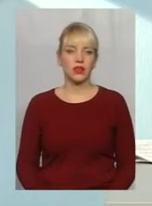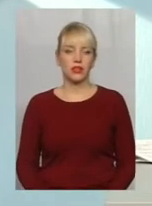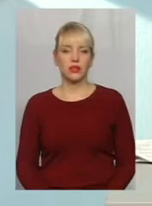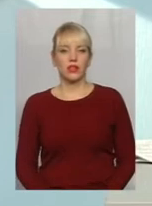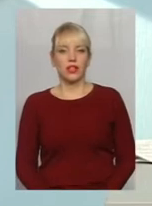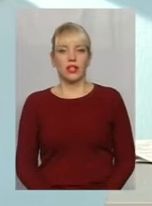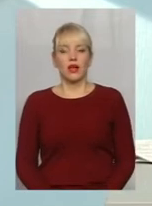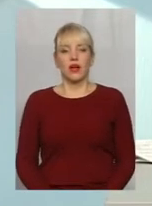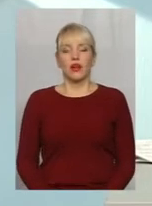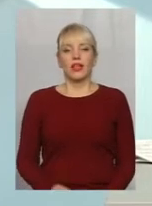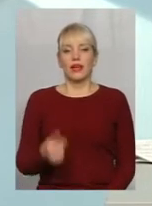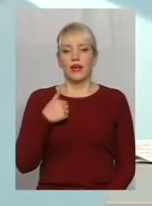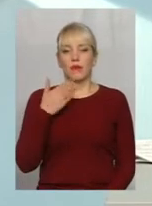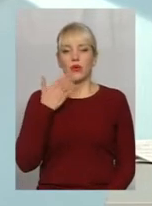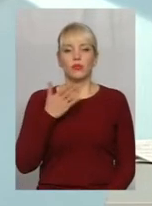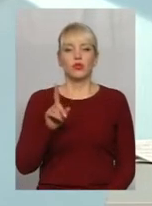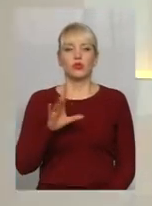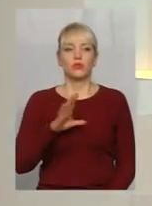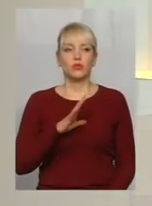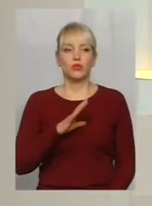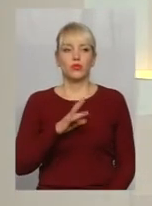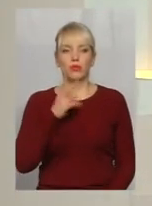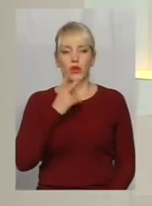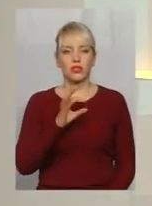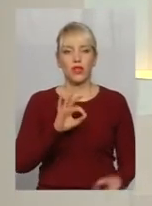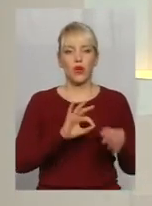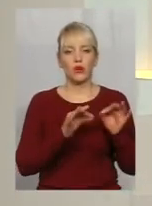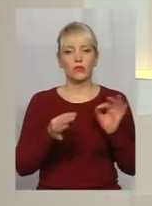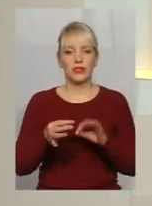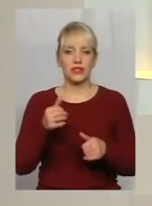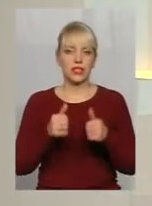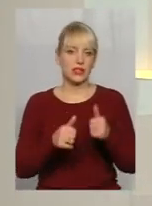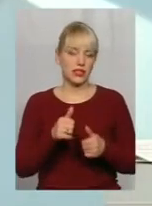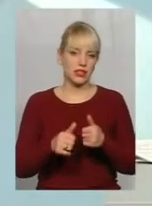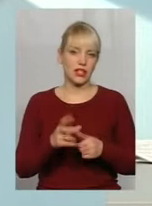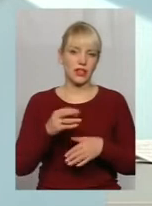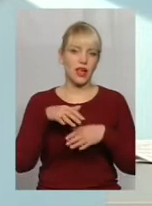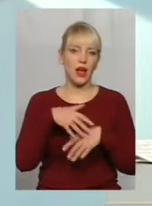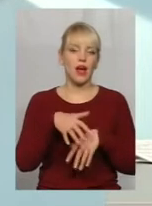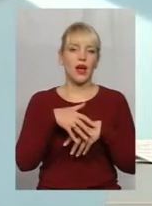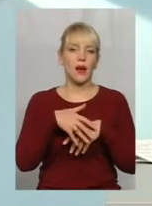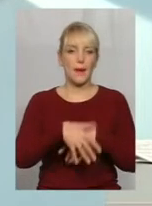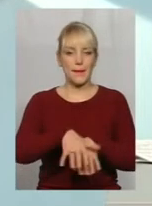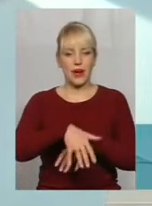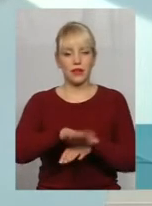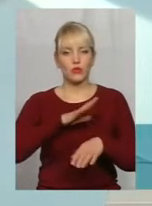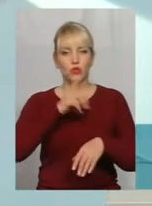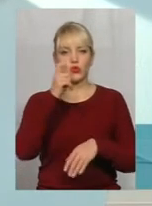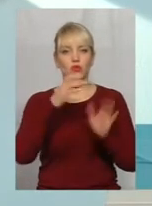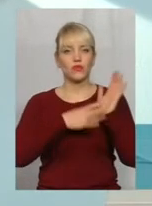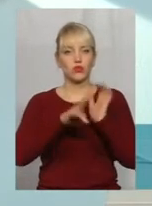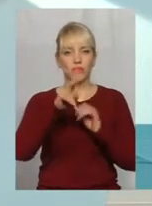прокоментую те, що сьогодні було поза Кабрадом на Олімпійських іграх. На параді йшло 192 країни,